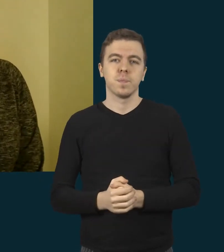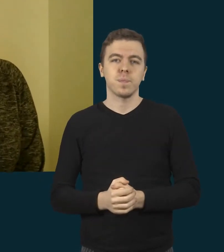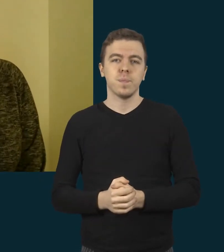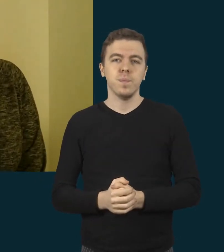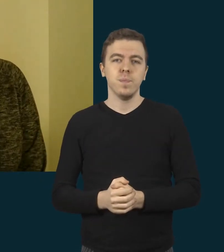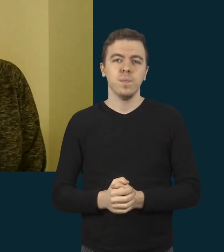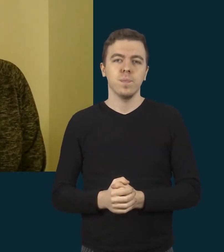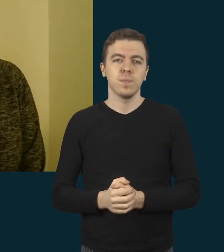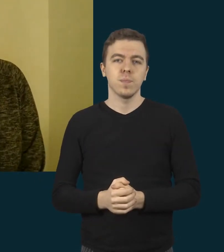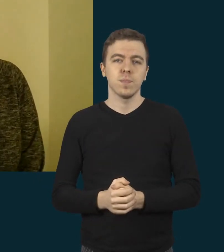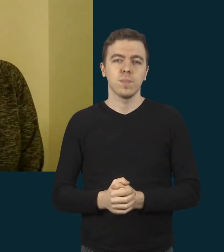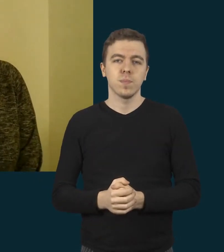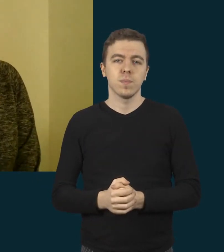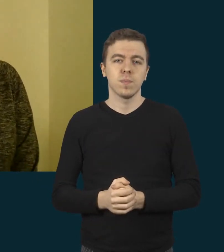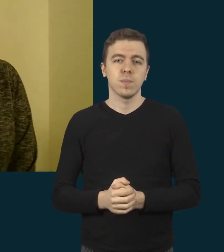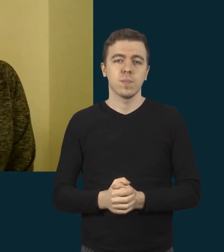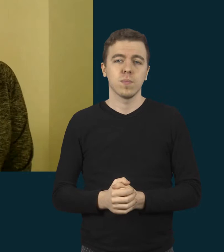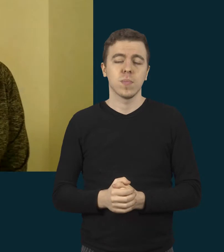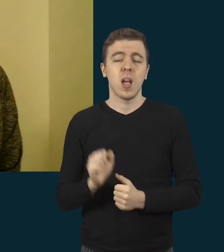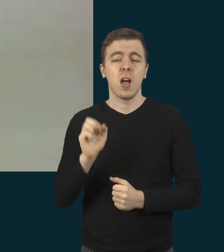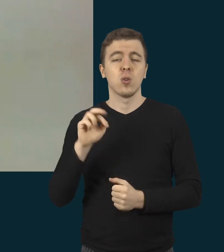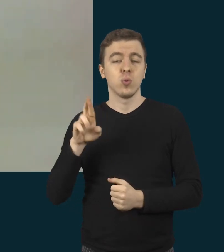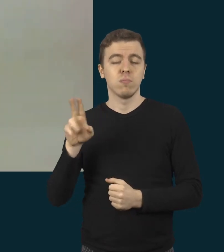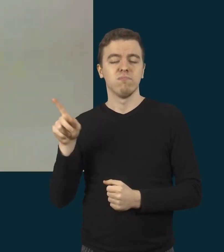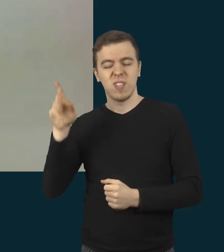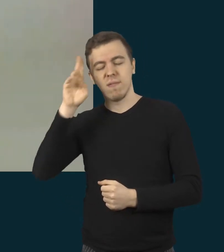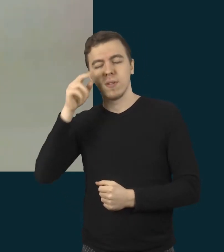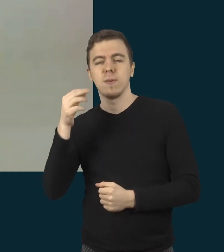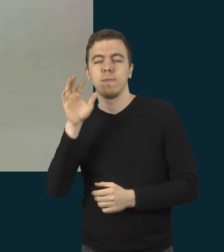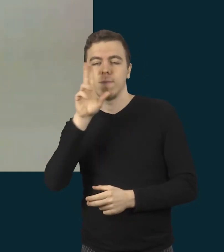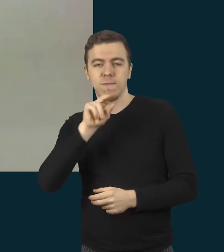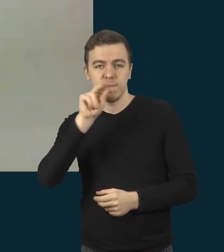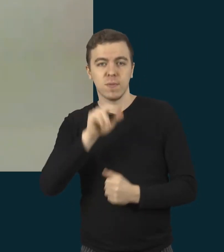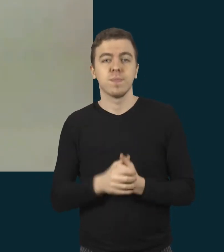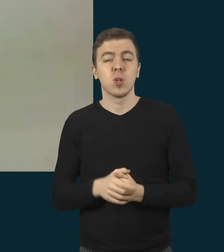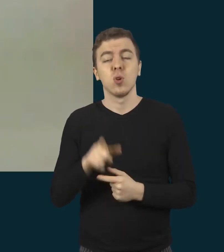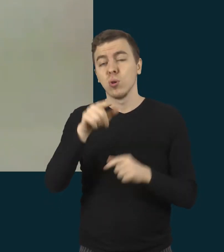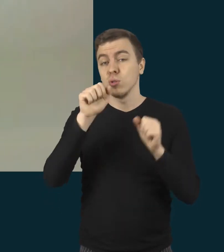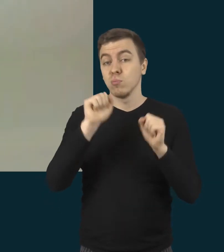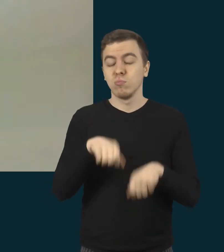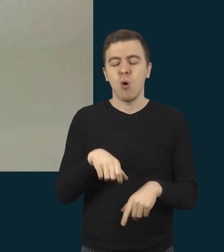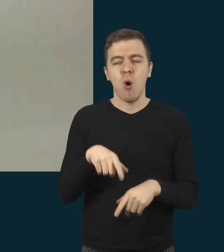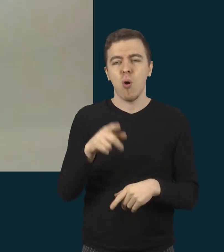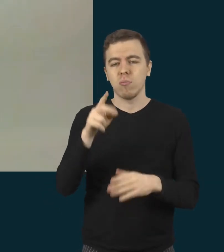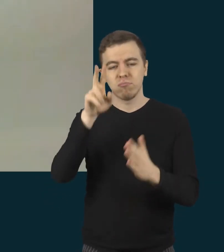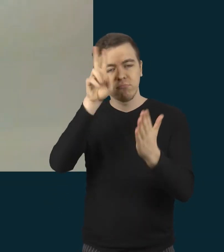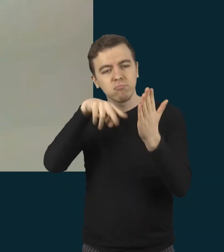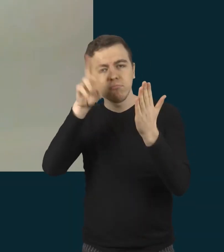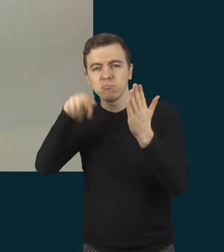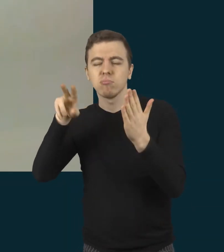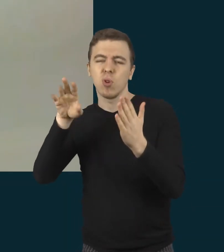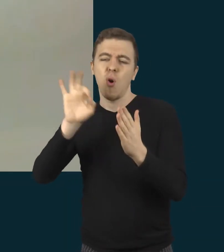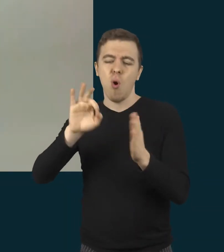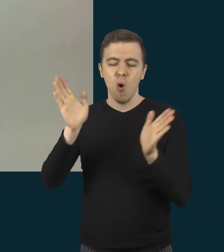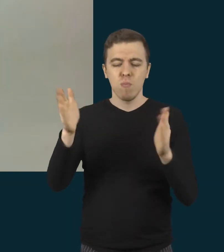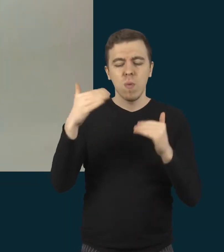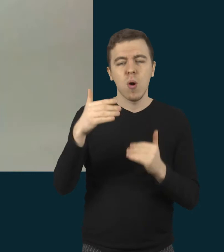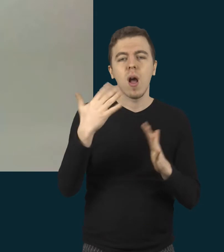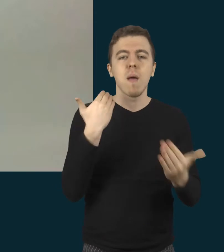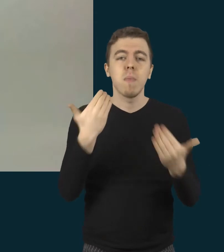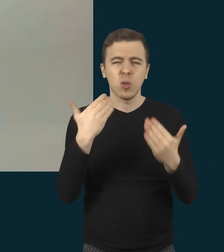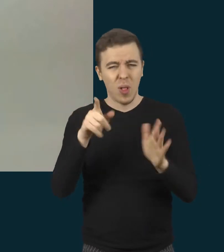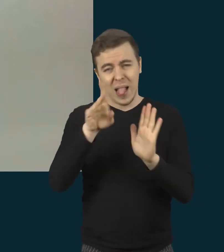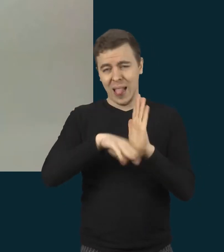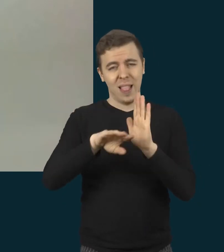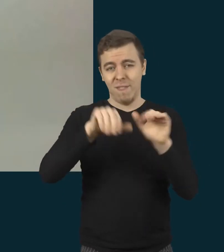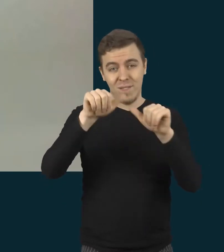Ir jūs galite susipažinti su tokia supaprastinta mūsų taikyto modelio struktūra. Tai mes